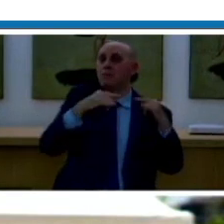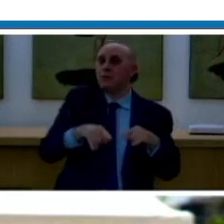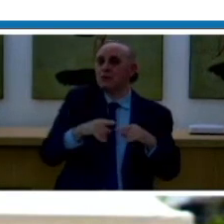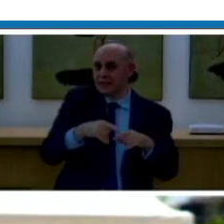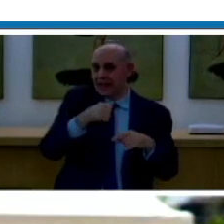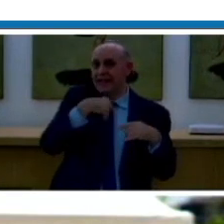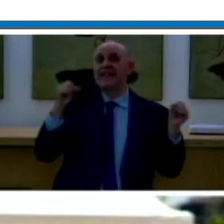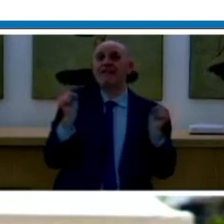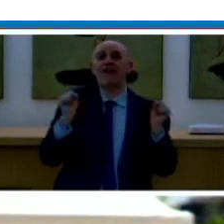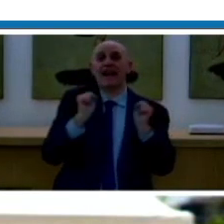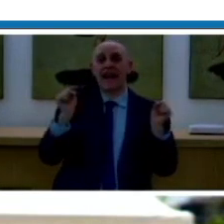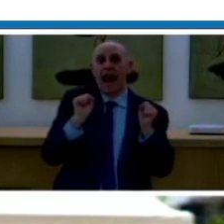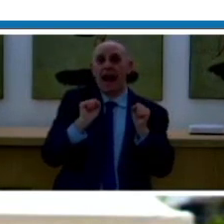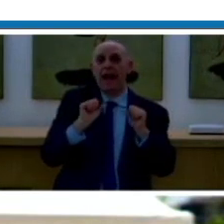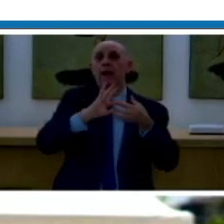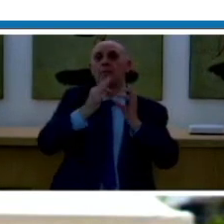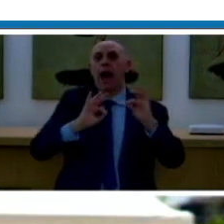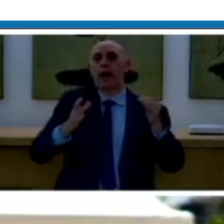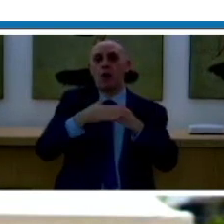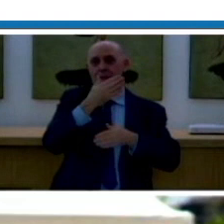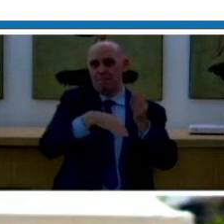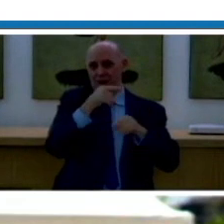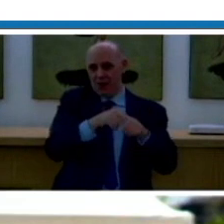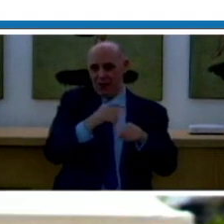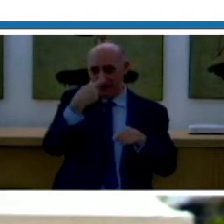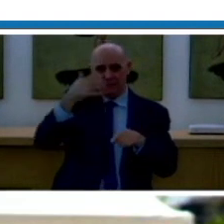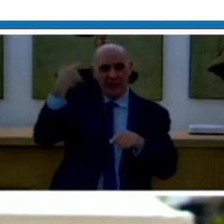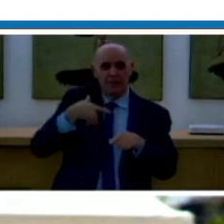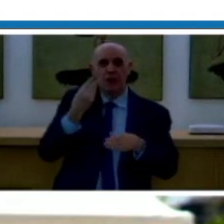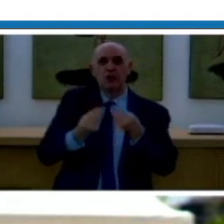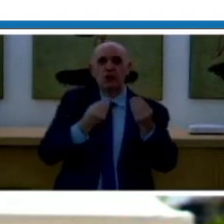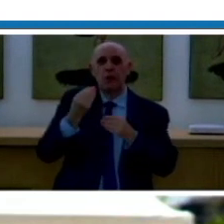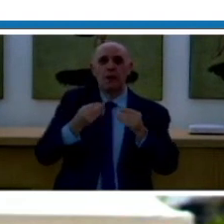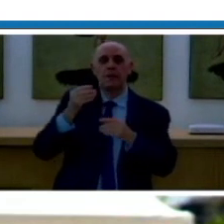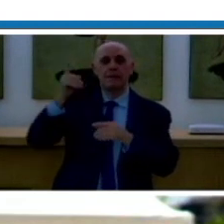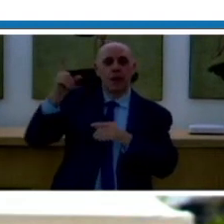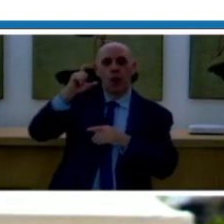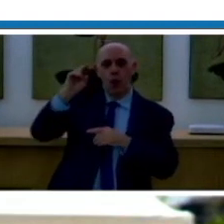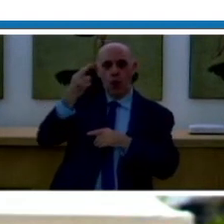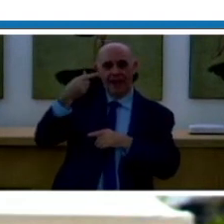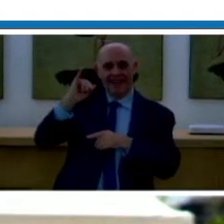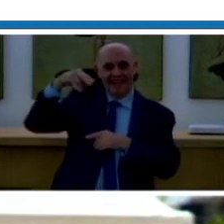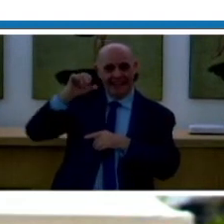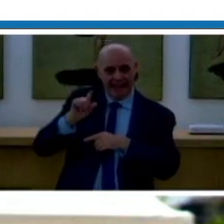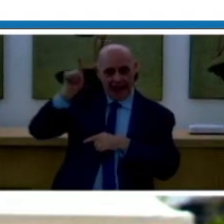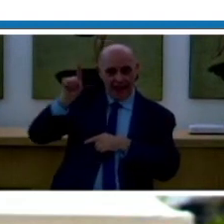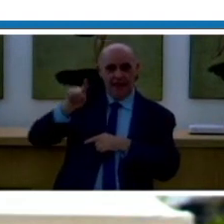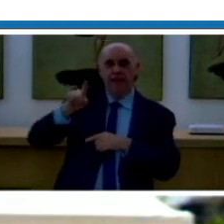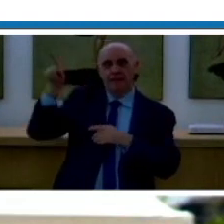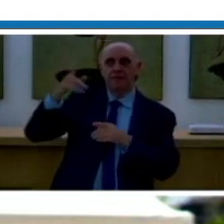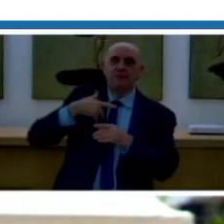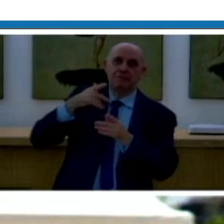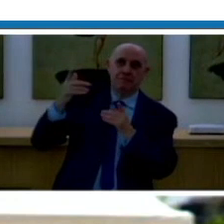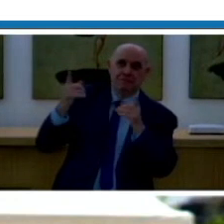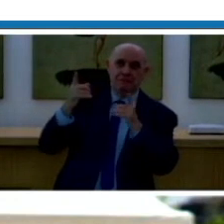destinato un pochino con una visione riferita ai giochi di Milano-Cortina 2026. Ebbene, nelle tre location abbiamo scelto l'età